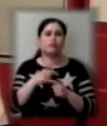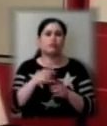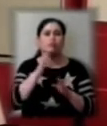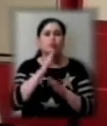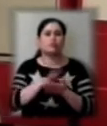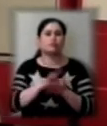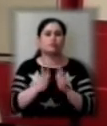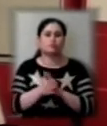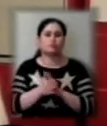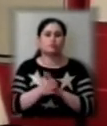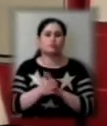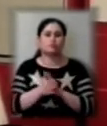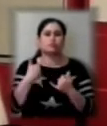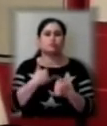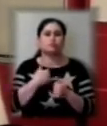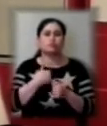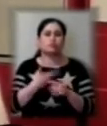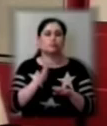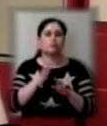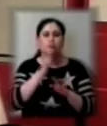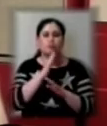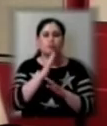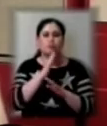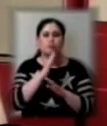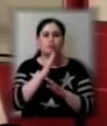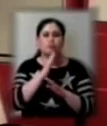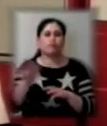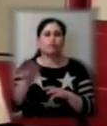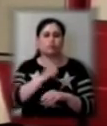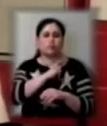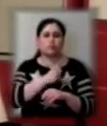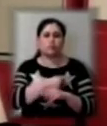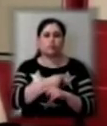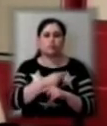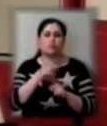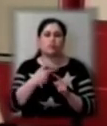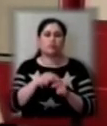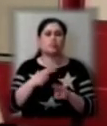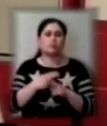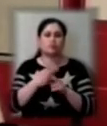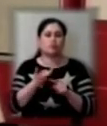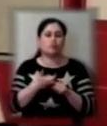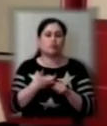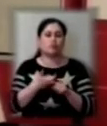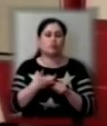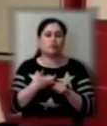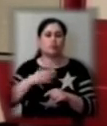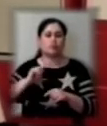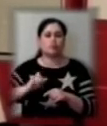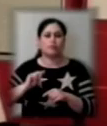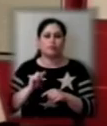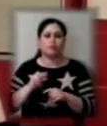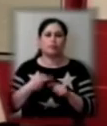Сьогодні у нас складні погодні умови, вітер. І це заважає дуже в нашій роботі. Тому